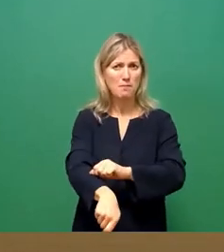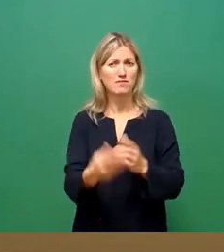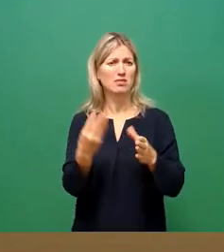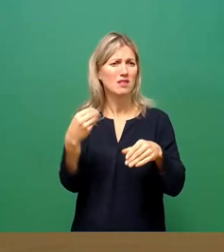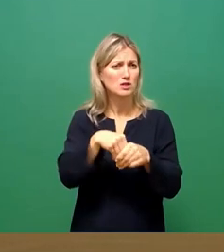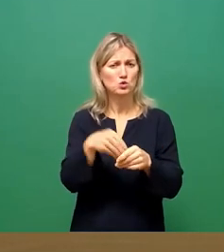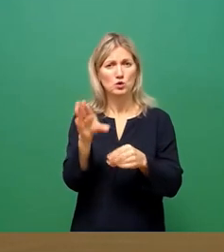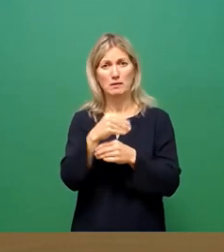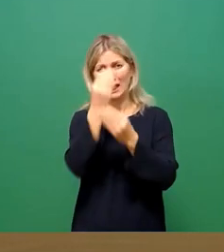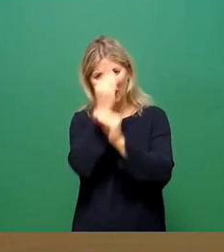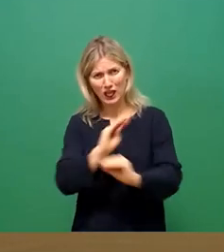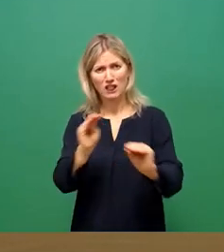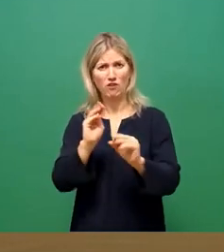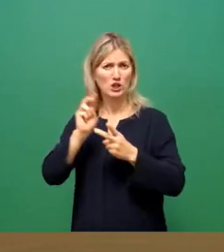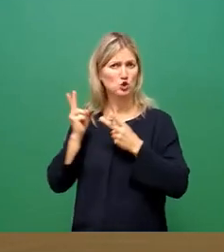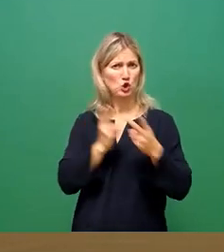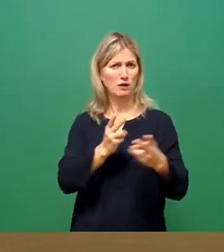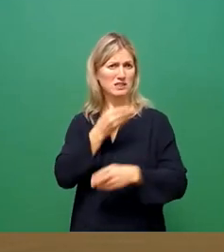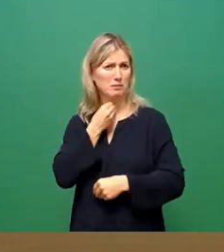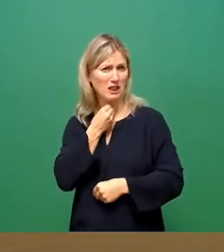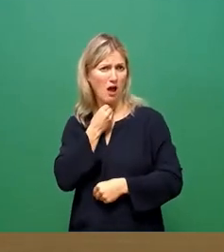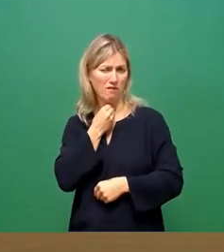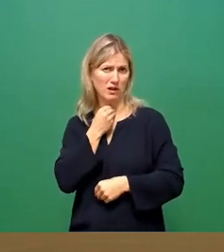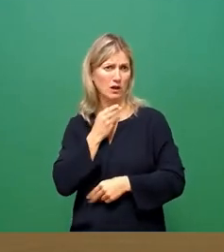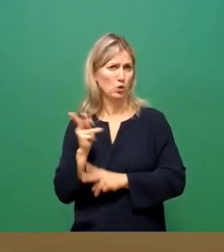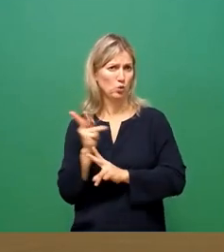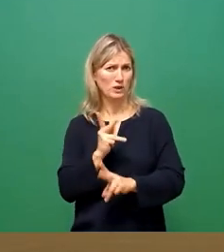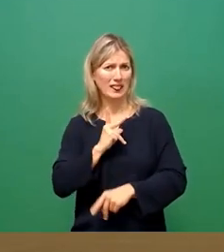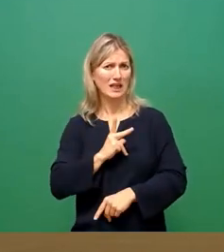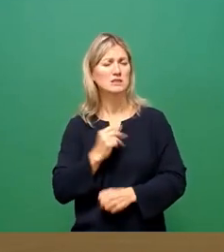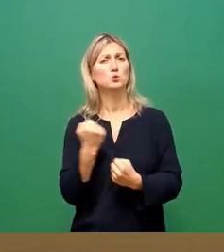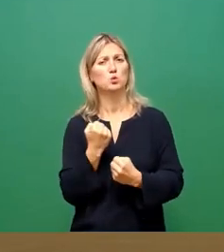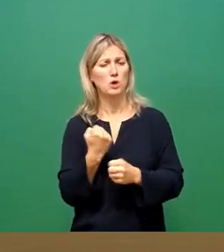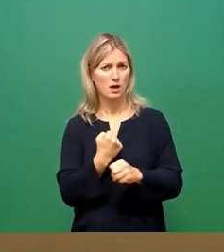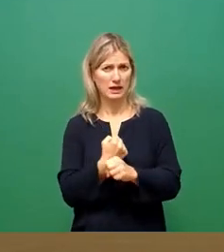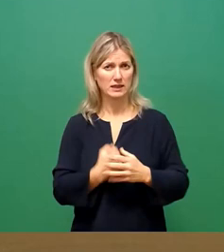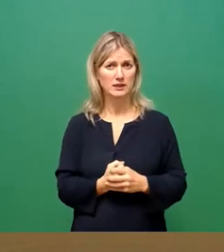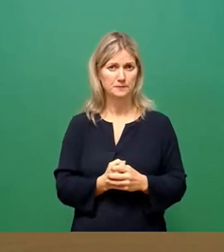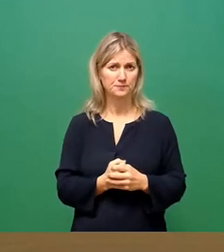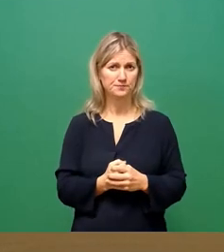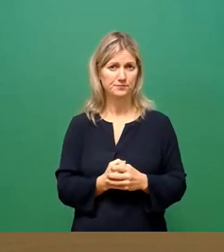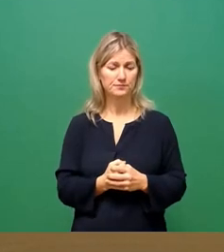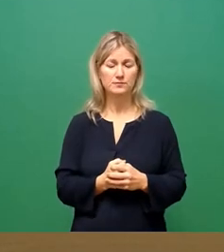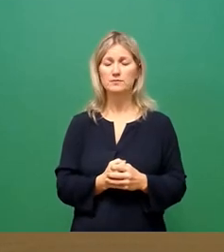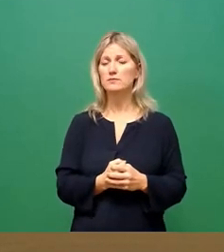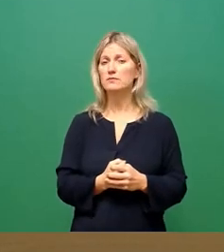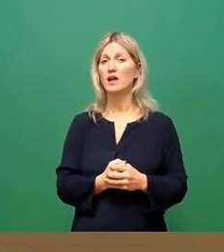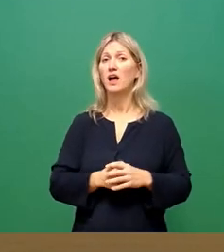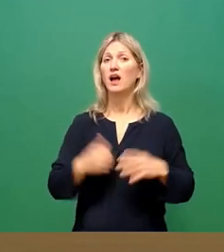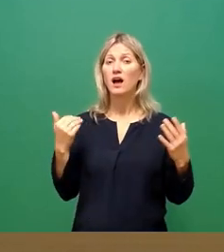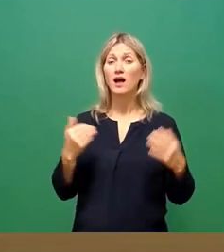und Servicebedarf im Kundendienst einhergeht. Immerhin 25.000 Anrufe